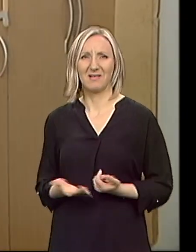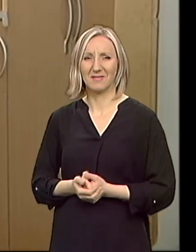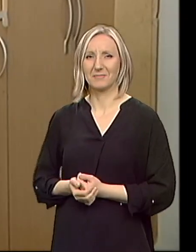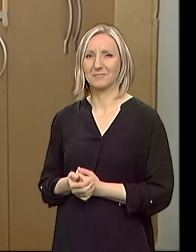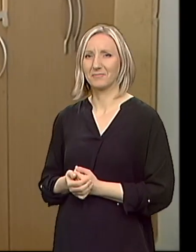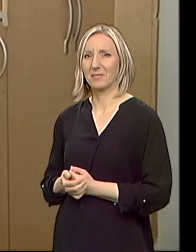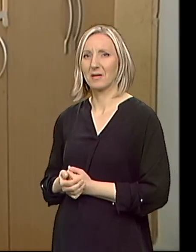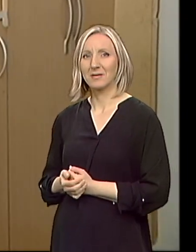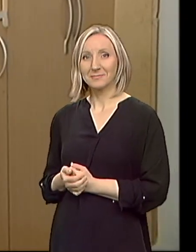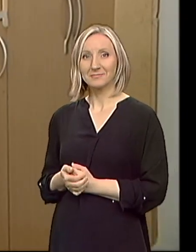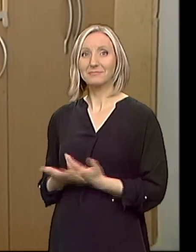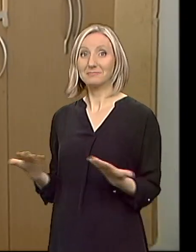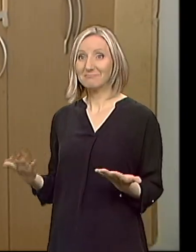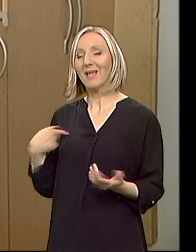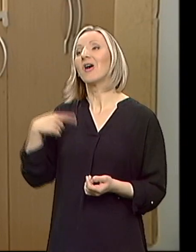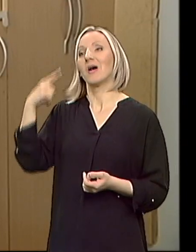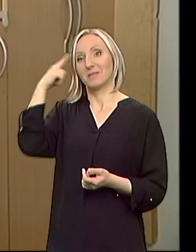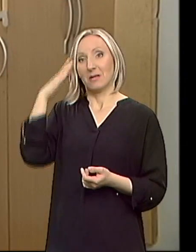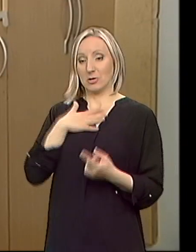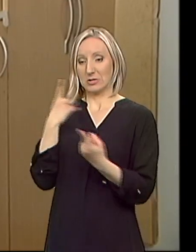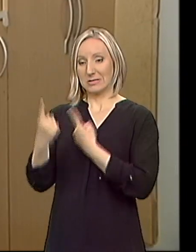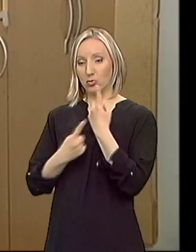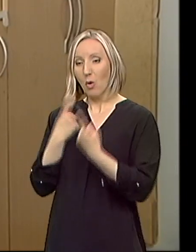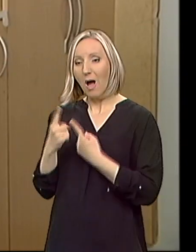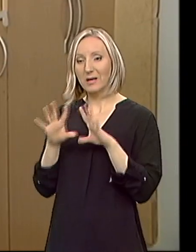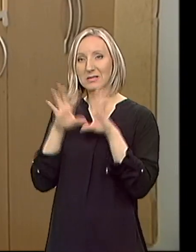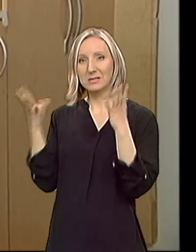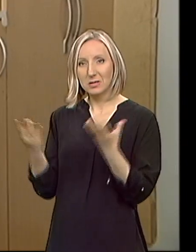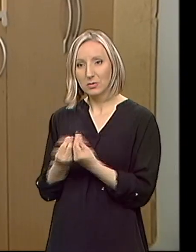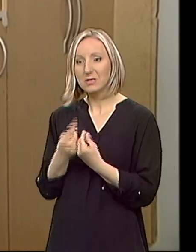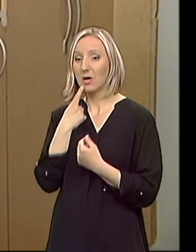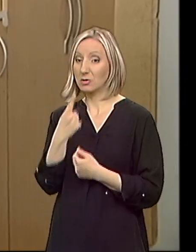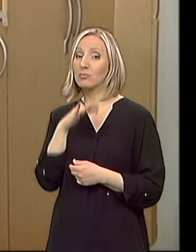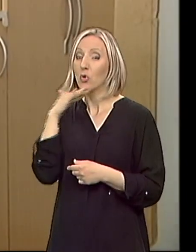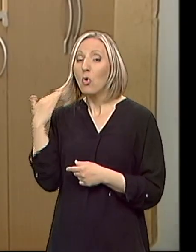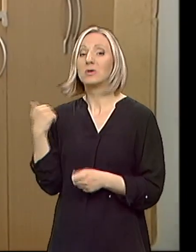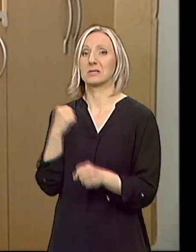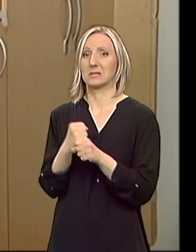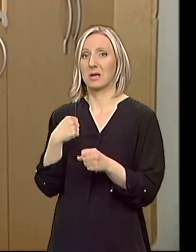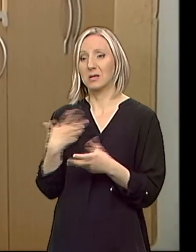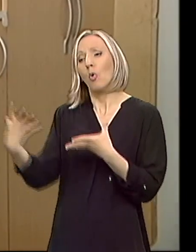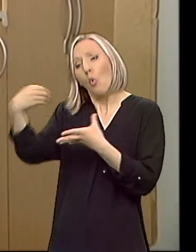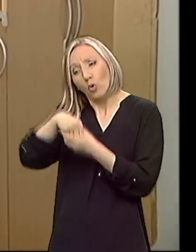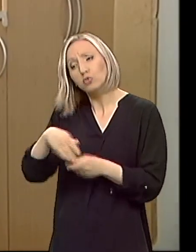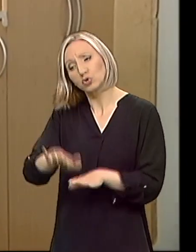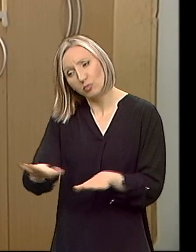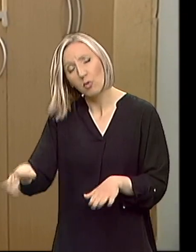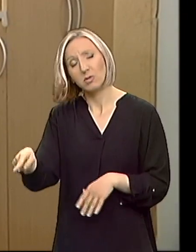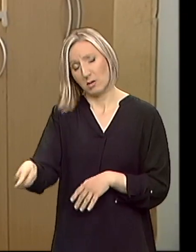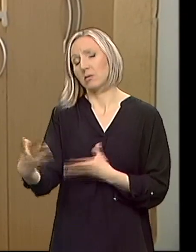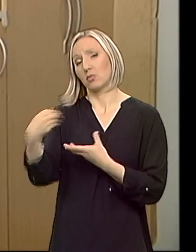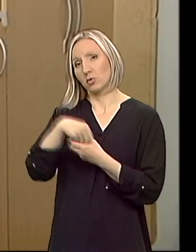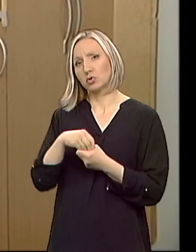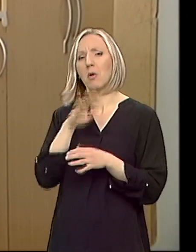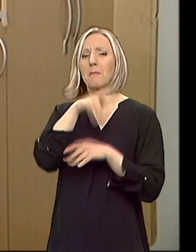suštinski poznaj cijelu svoju situaciju, kažem, dosta se radim o tome, uključujem ga u cijelu tu priču. Mislim, što god mi preko